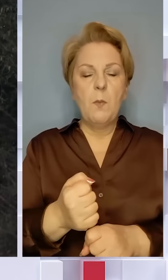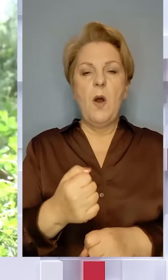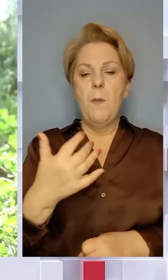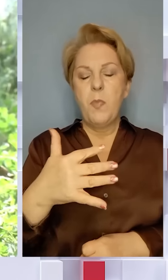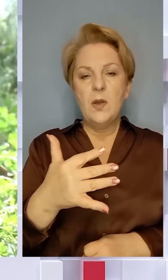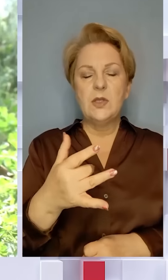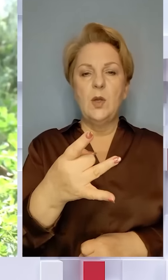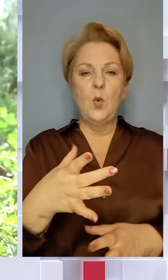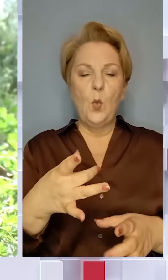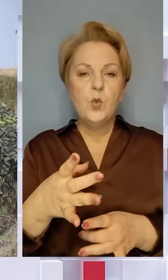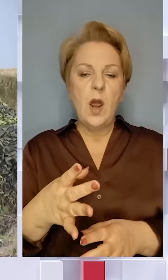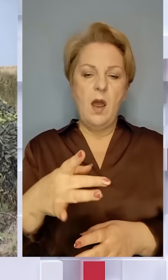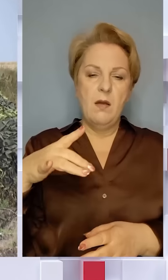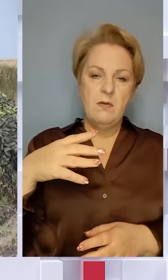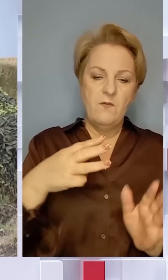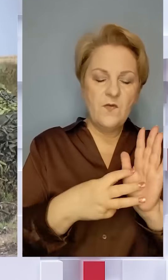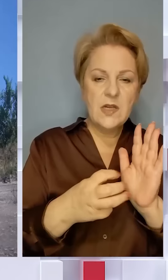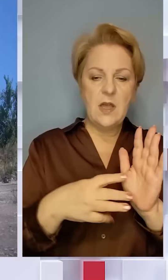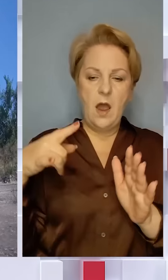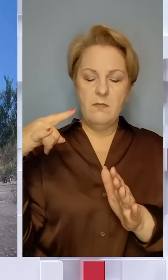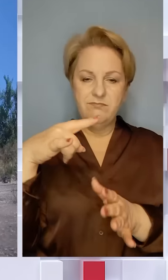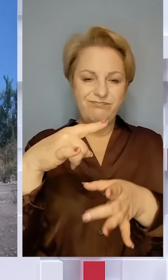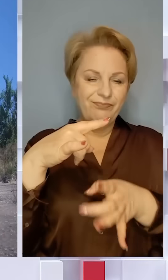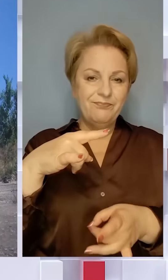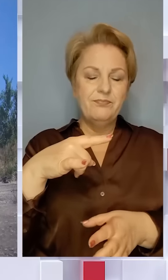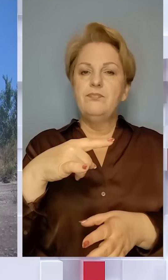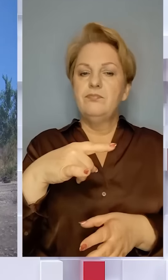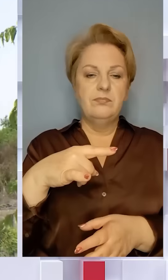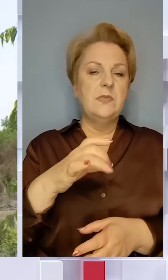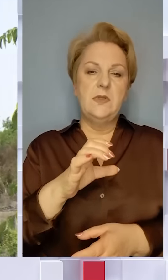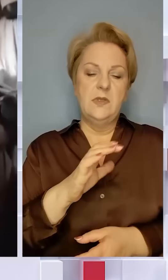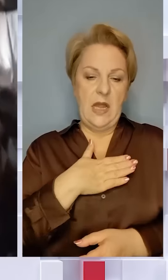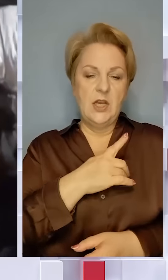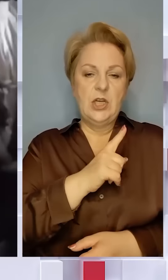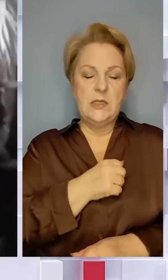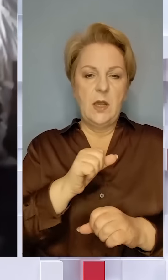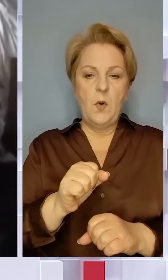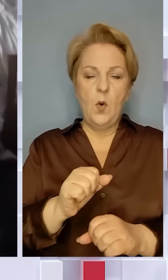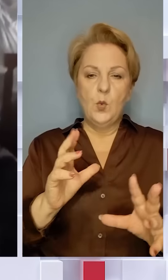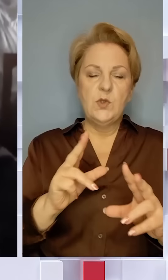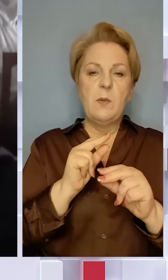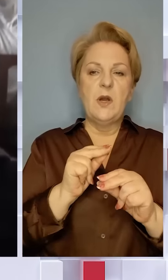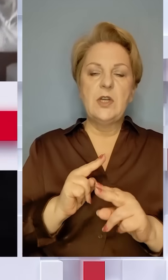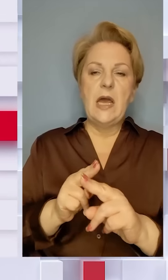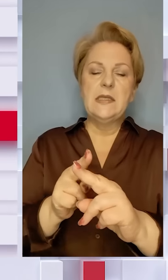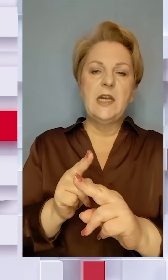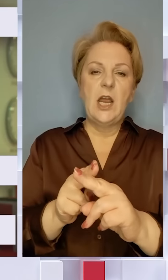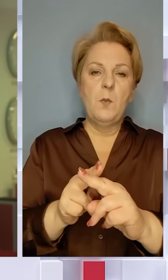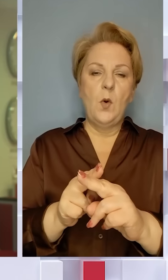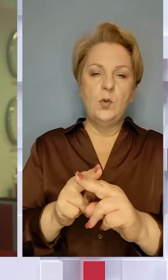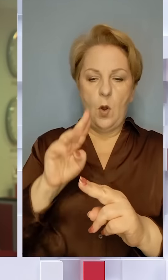та вісім сотень скидівкабів по позиціях наших військових, сили оборони успішно стримують окупанта та контратакують.